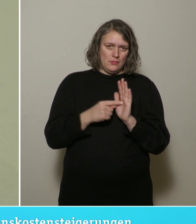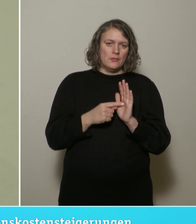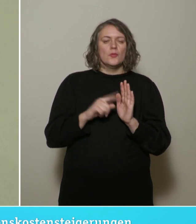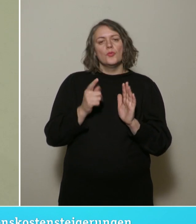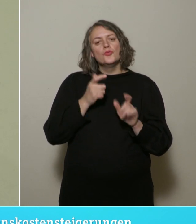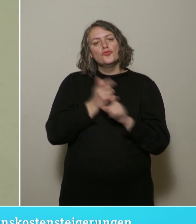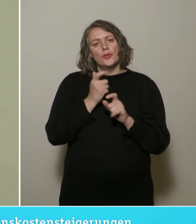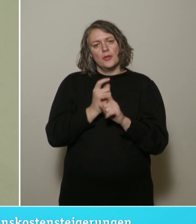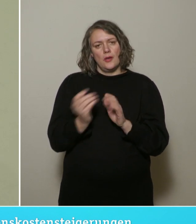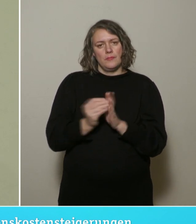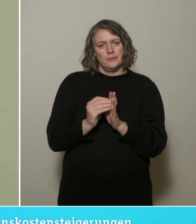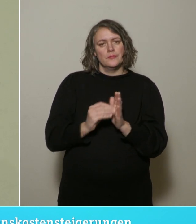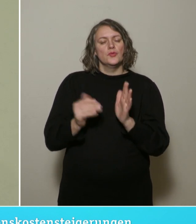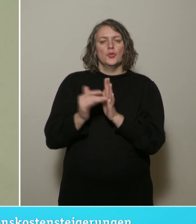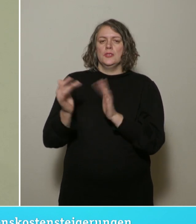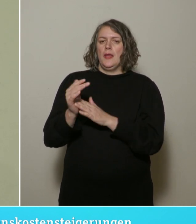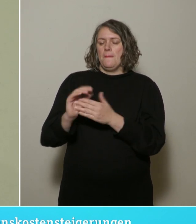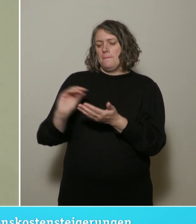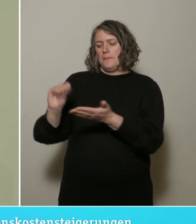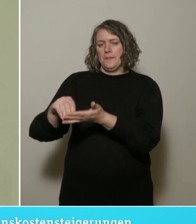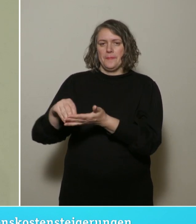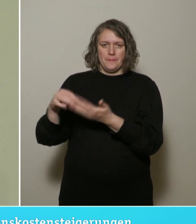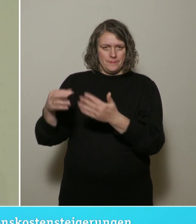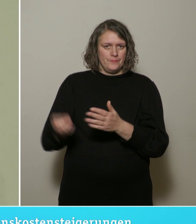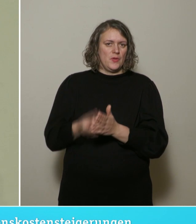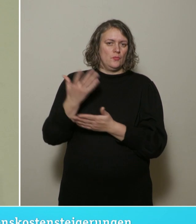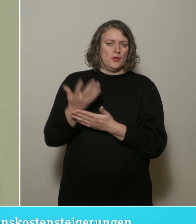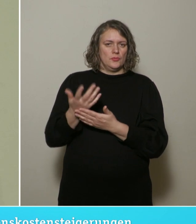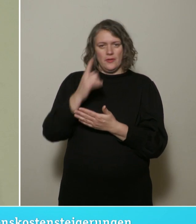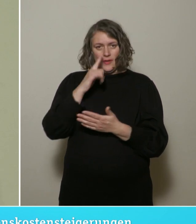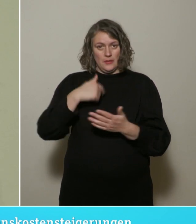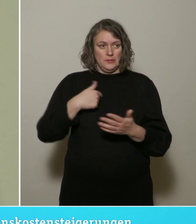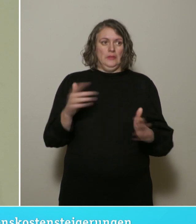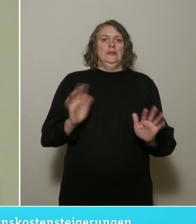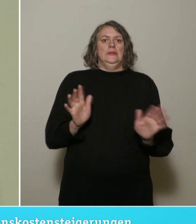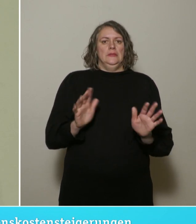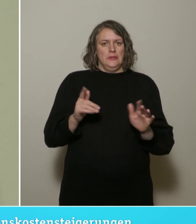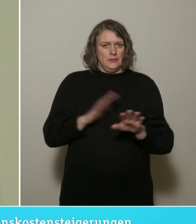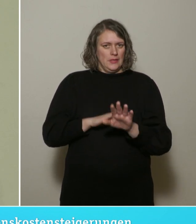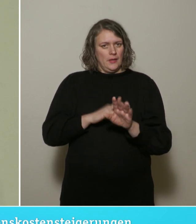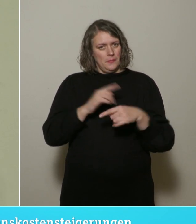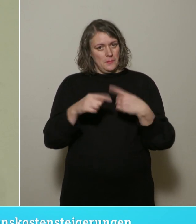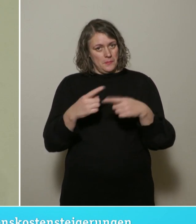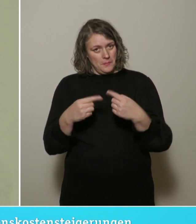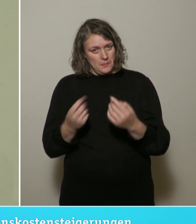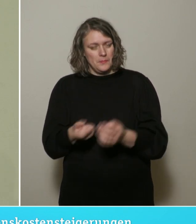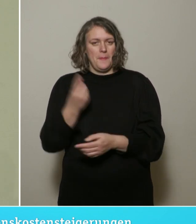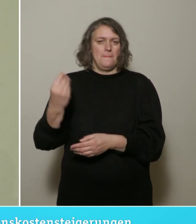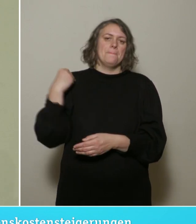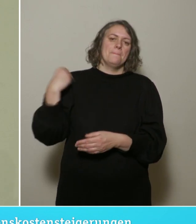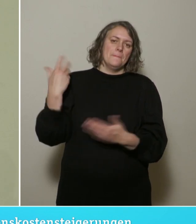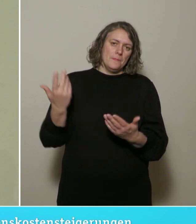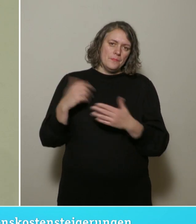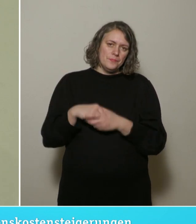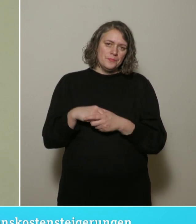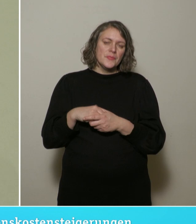vermerkt und im System eingetragen und ploppt dann automatisch hoch, wenn wir an den Punkt gelangen. Im Rahmen der Beschlusskontrolle